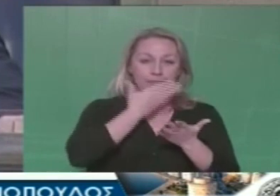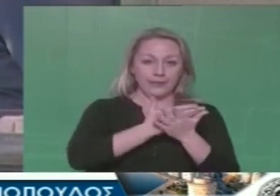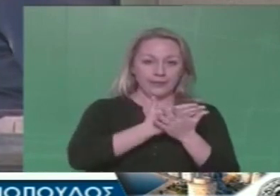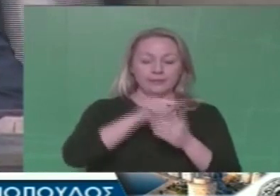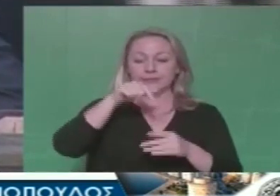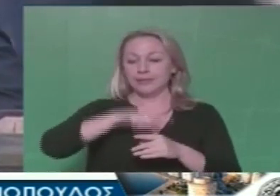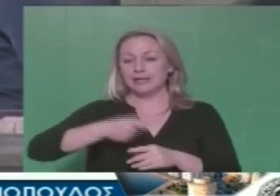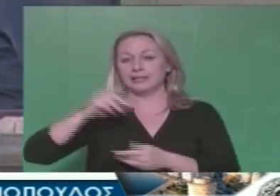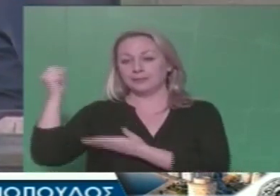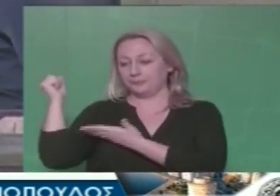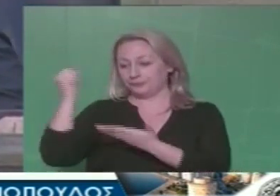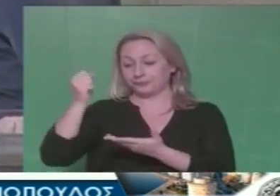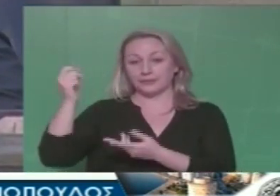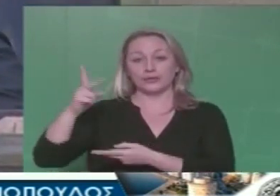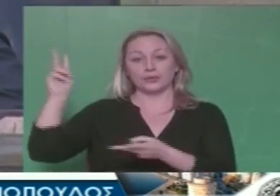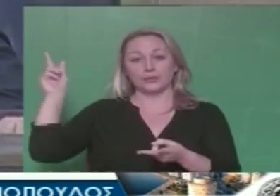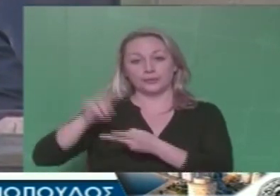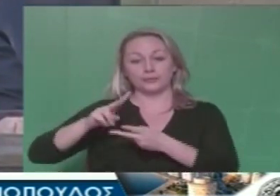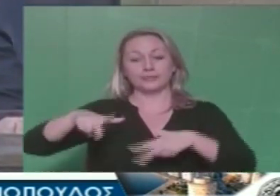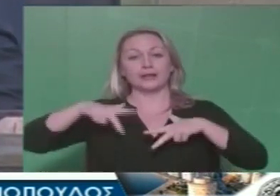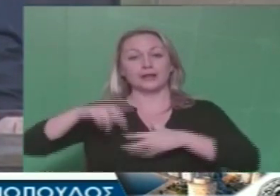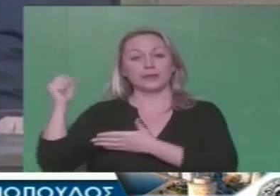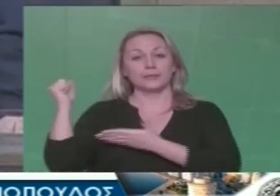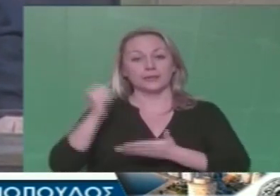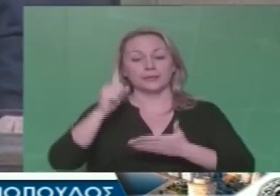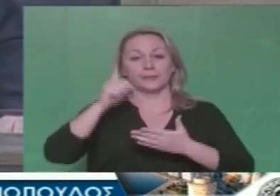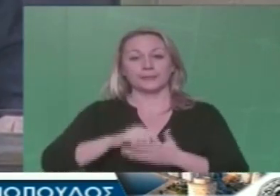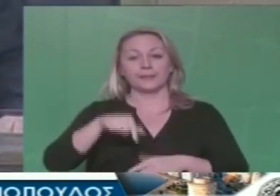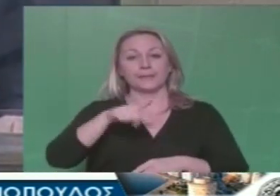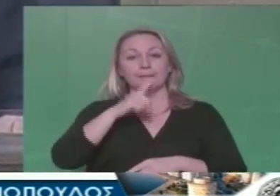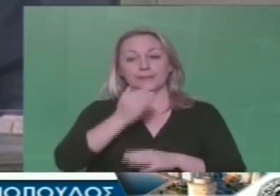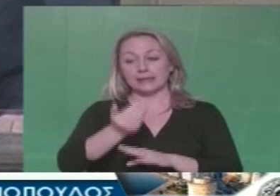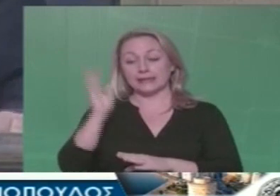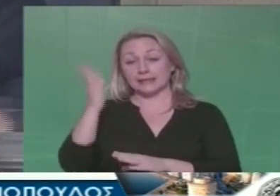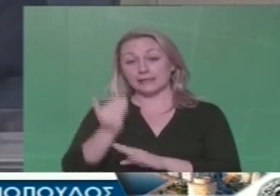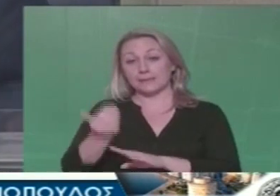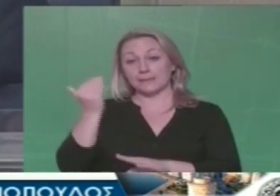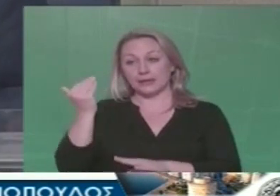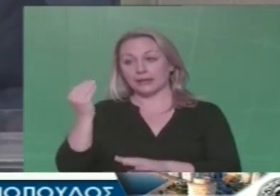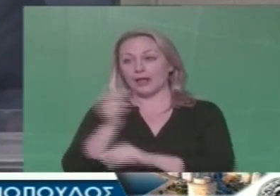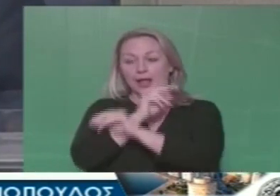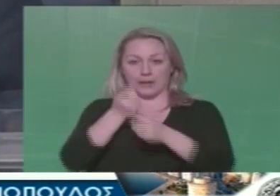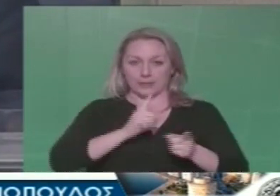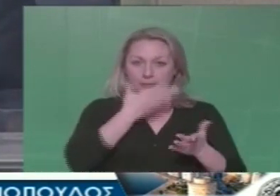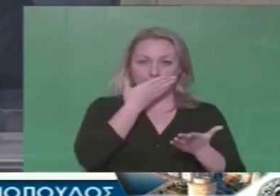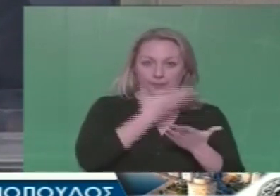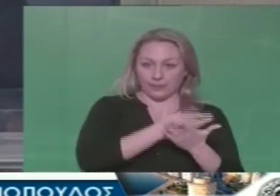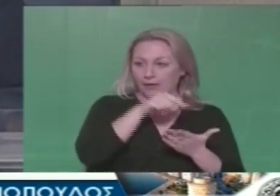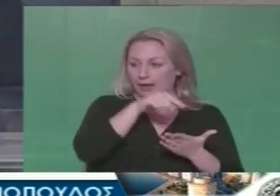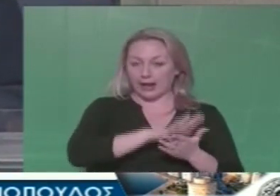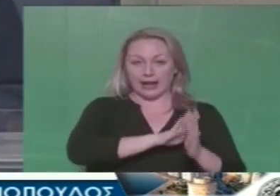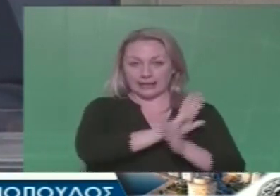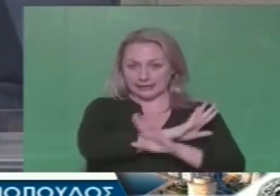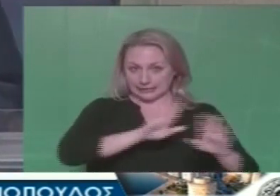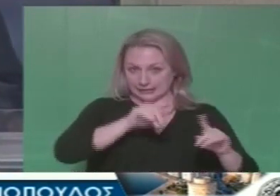από το κράτος προς το Δήμο, σε σχέση με αυτό που υπήρχε πριν από την κρίση. Παγιώνεται, γίνεται μόνιμη πολιτική, παρά το γεγονός τα μνημόνια